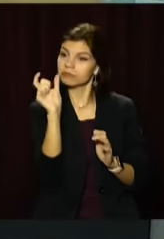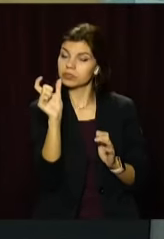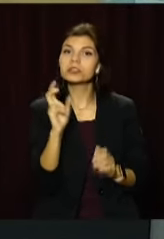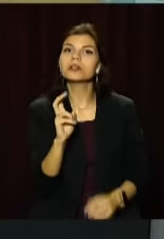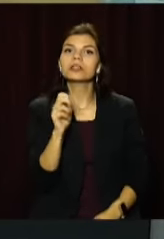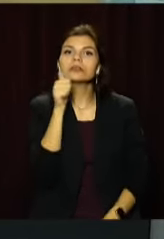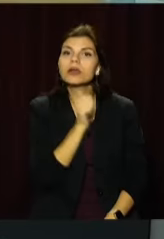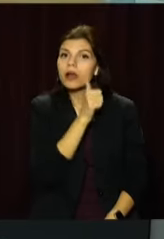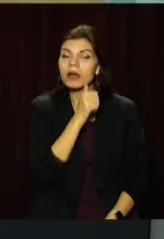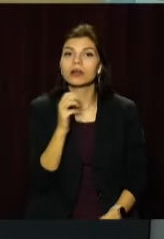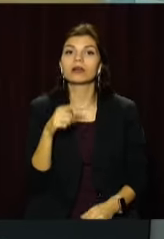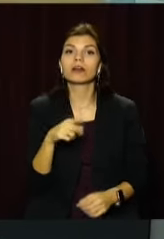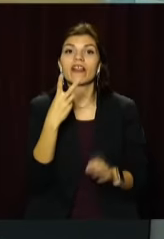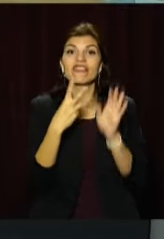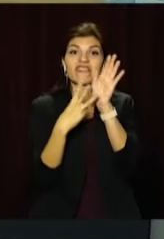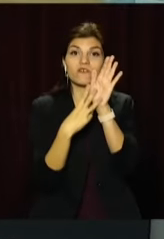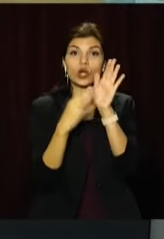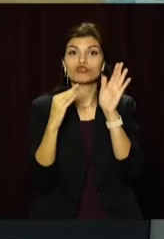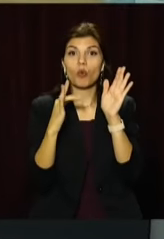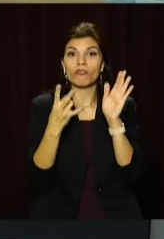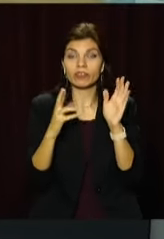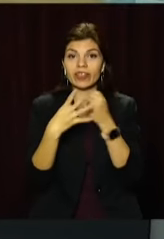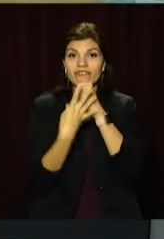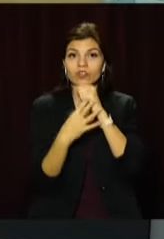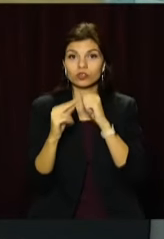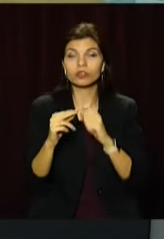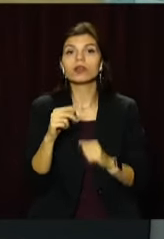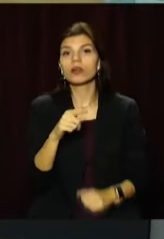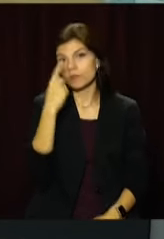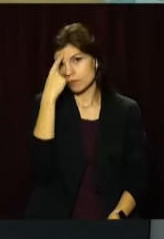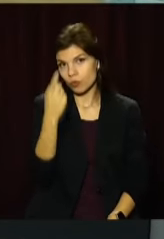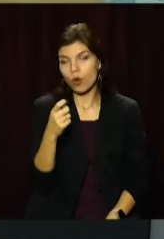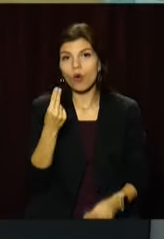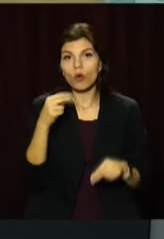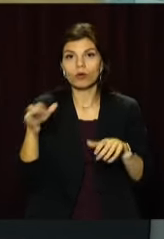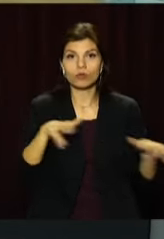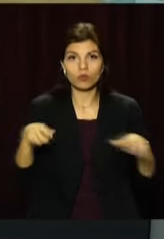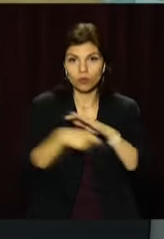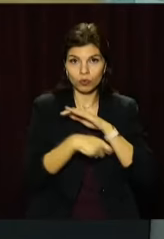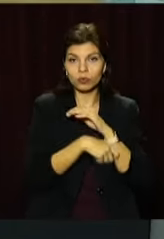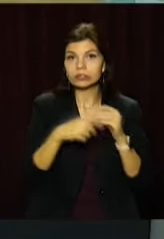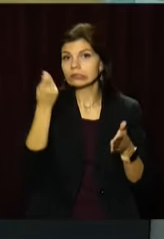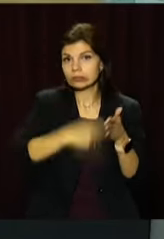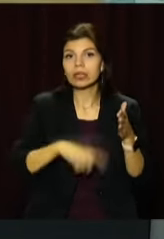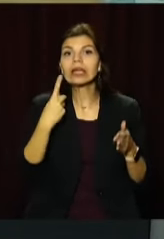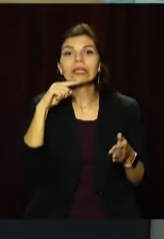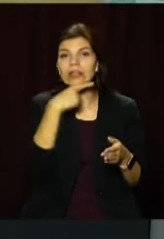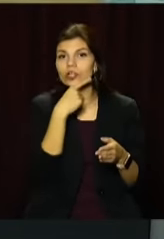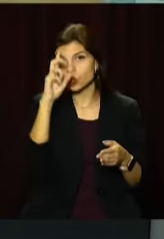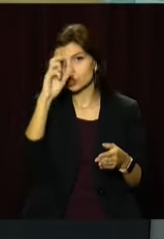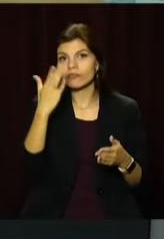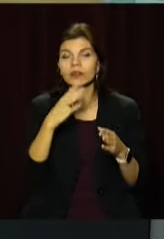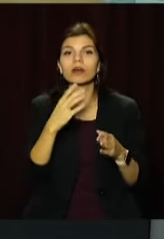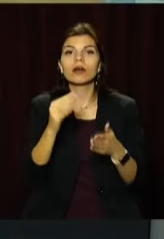19-ї години 28 жовтня Національне агентство з попередження корупції закрило доступ до єдиного державного